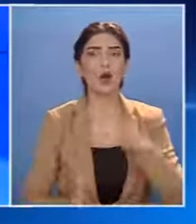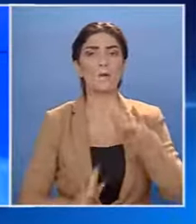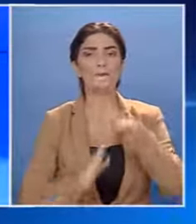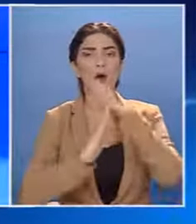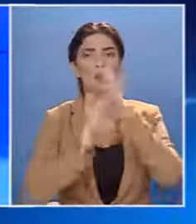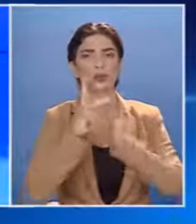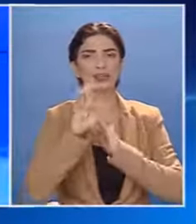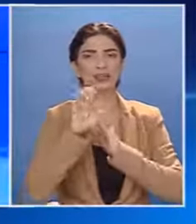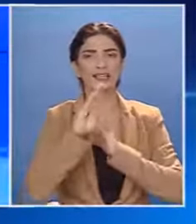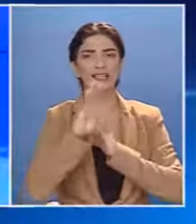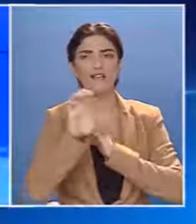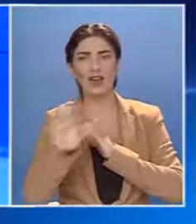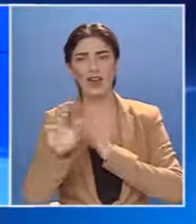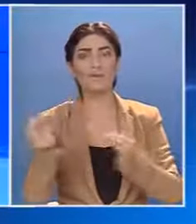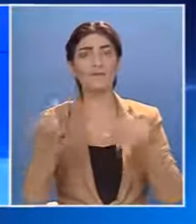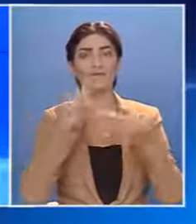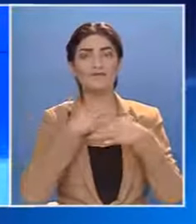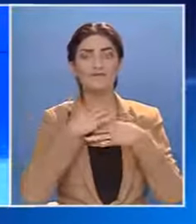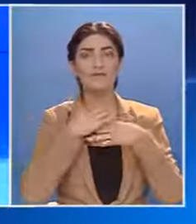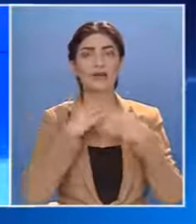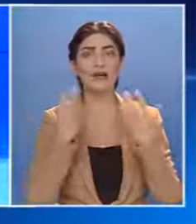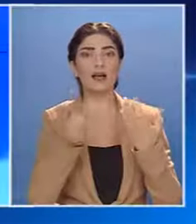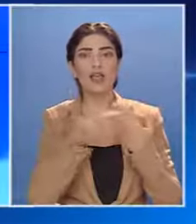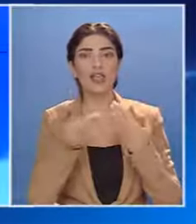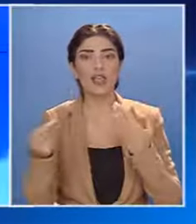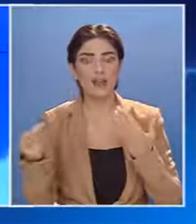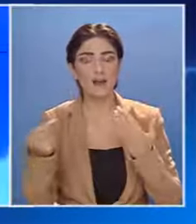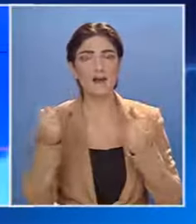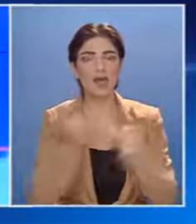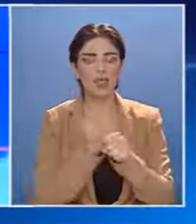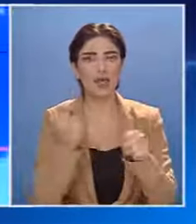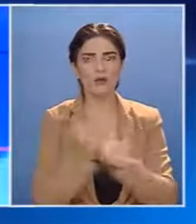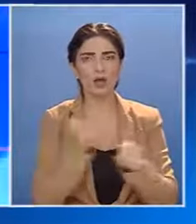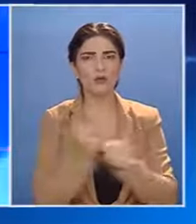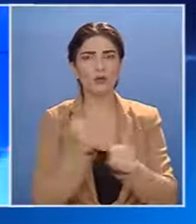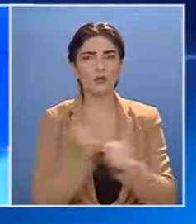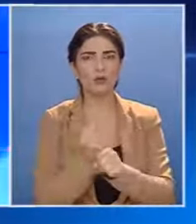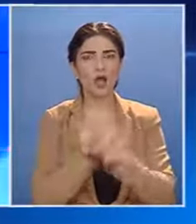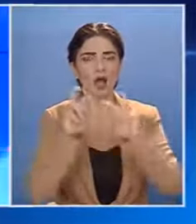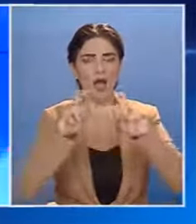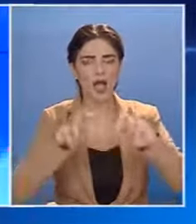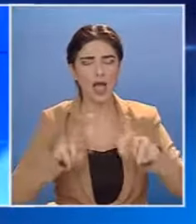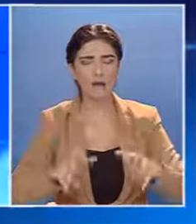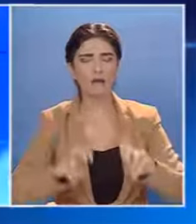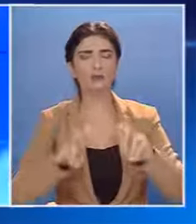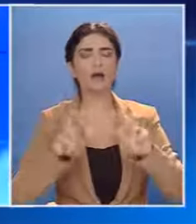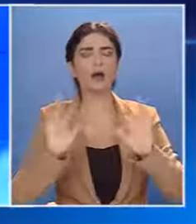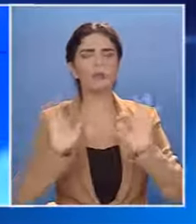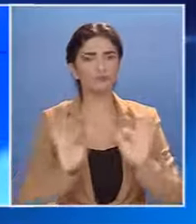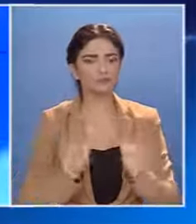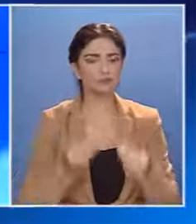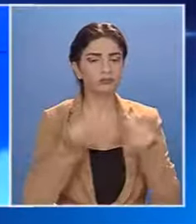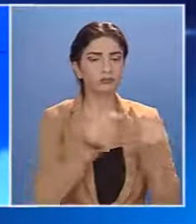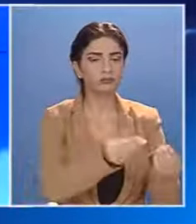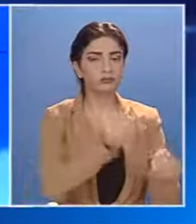Αγκαστινιώτης έκαμε λόγο για μια σπάνια και τεκμηρωμένη εργασία η οποία ήδη έχει σταλεί στον πρόεδρο της Δημοκρατίας Νίκο Αναστασιάδη